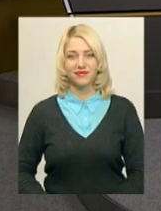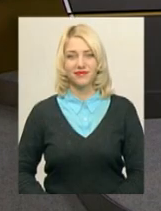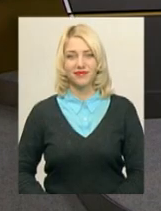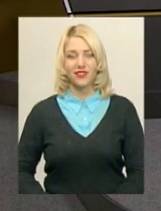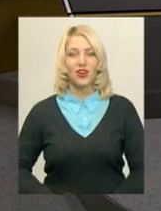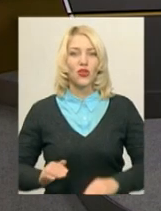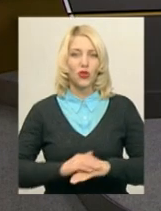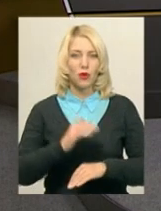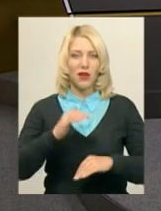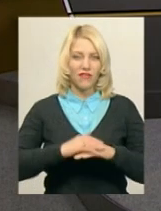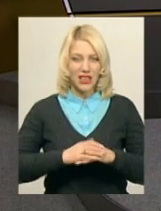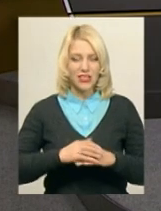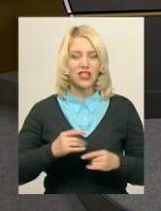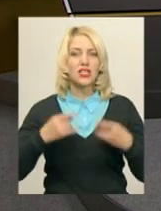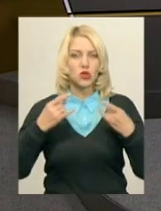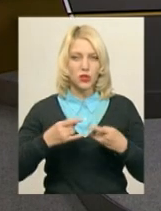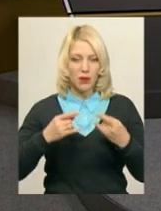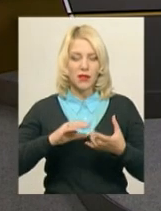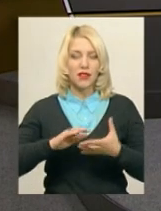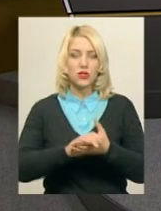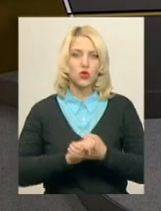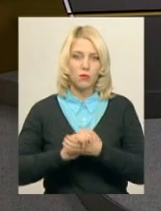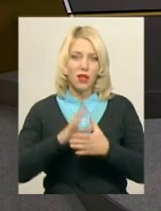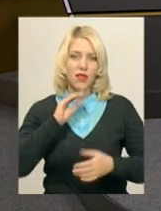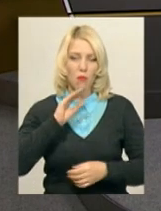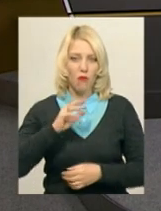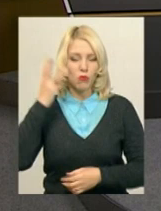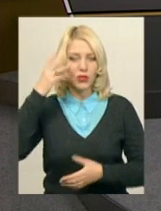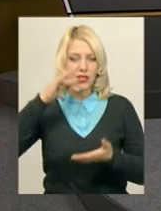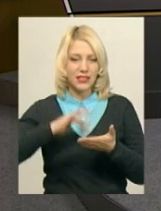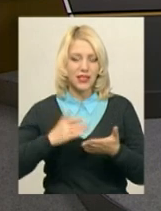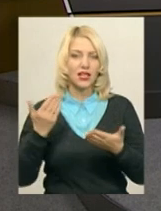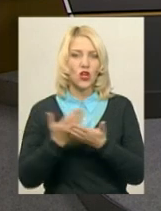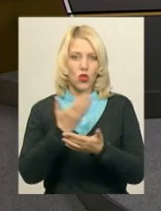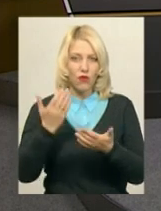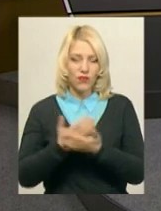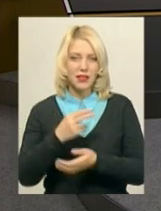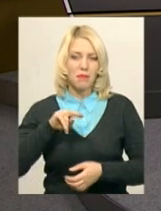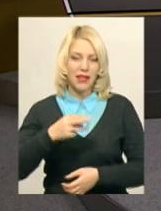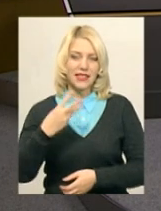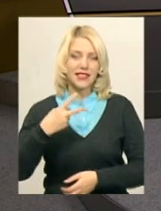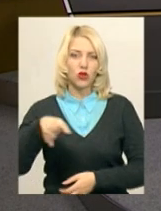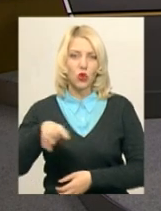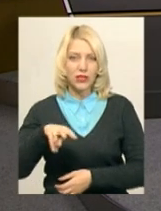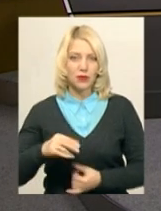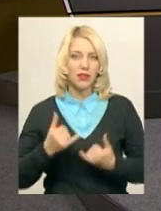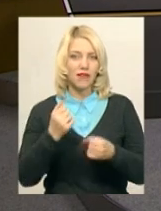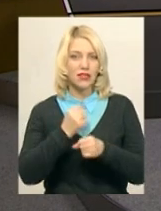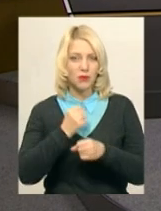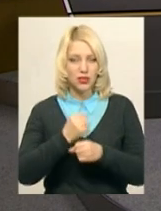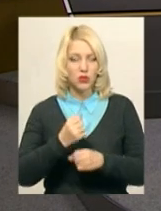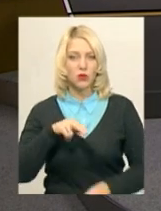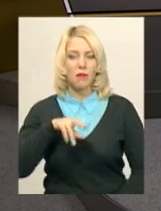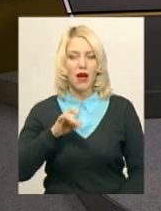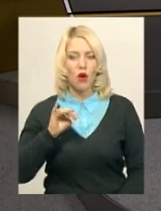Доброго вечора! В ефірі Суспільного мовника «Поділля Центр» випуск новоїн п'ятниці 30 листопада. Студія ведуча Світлана Поробок,